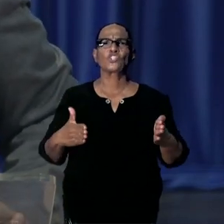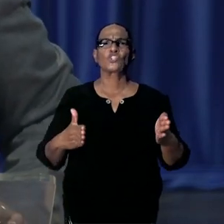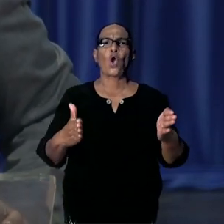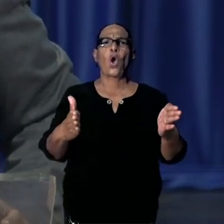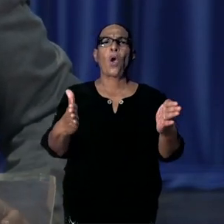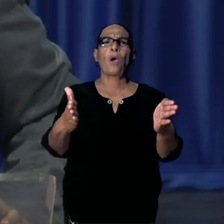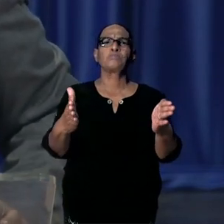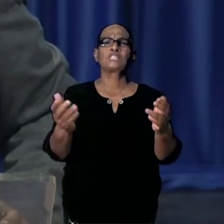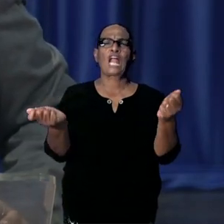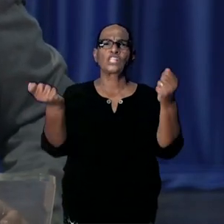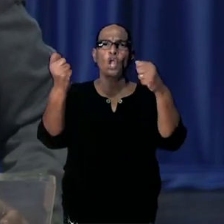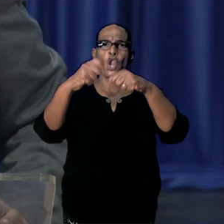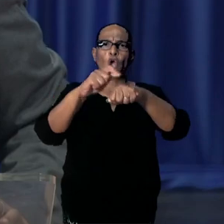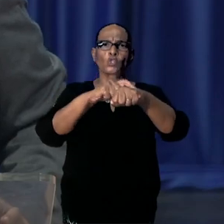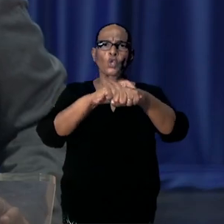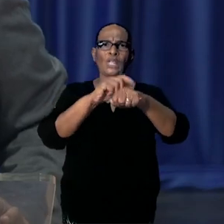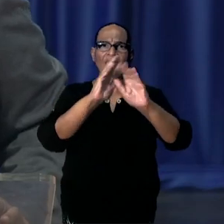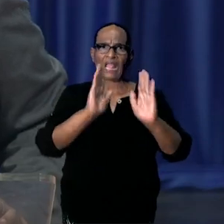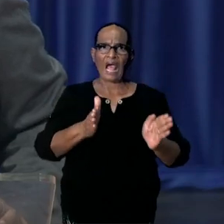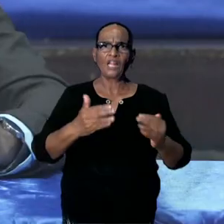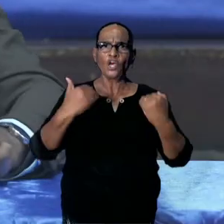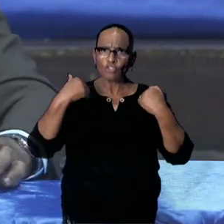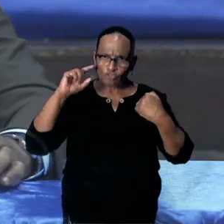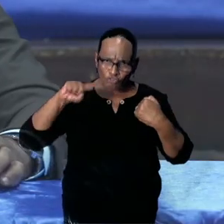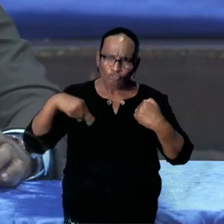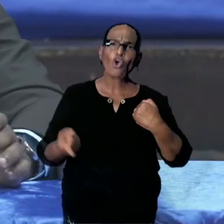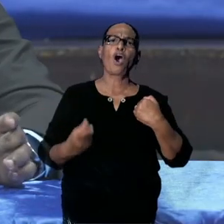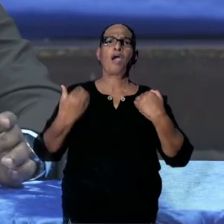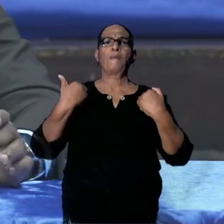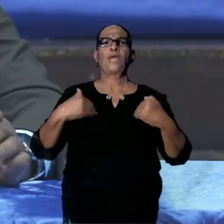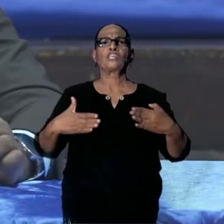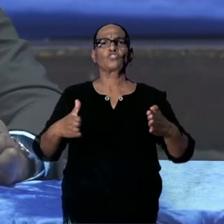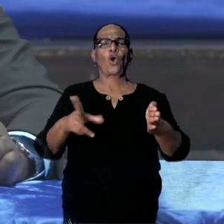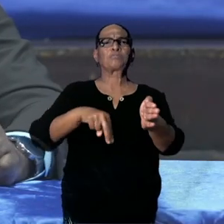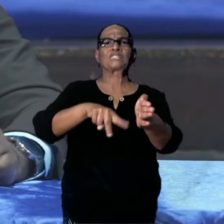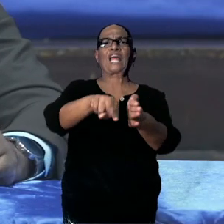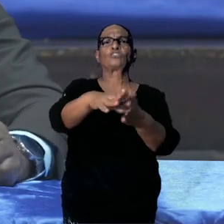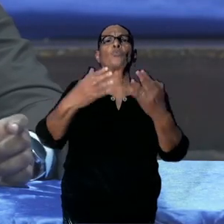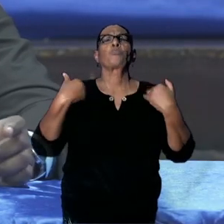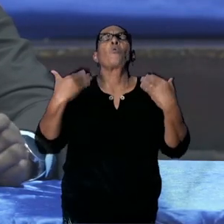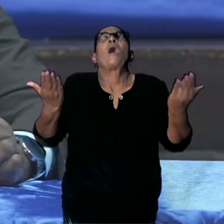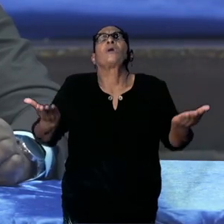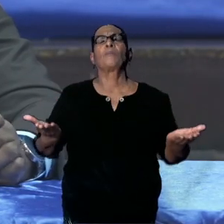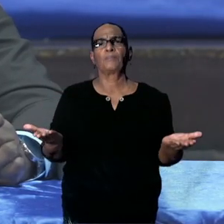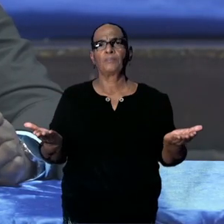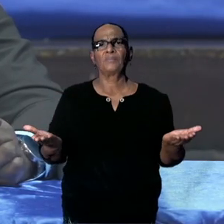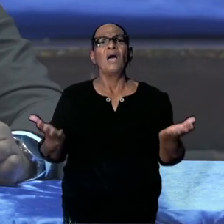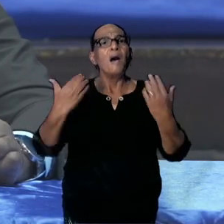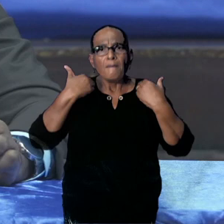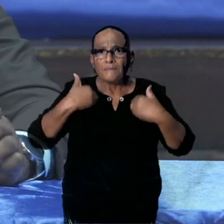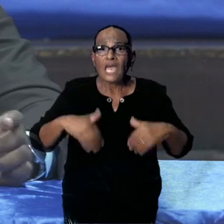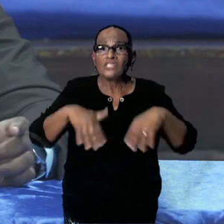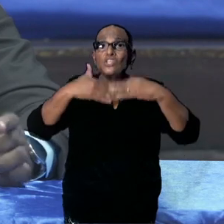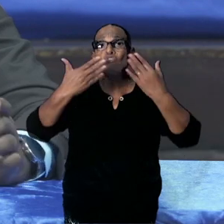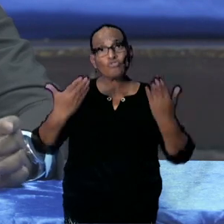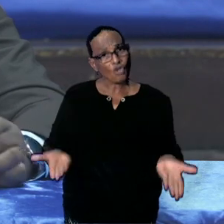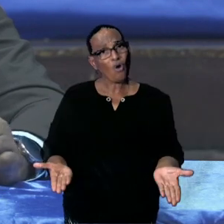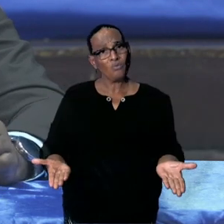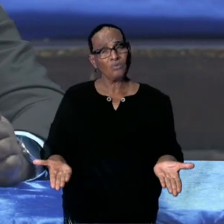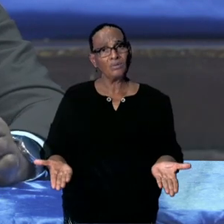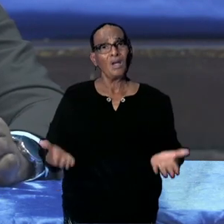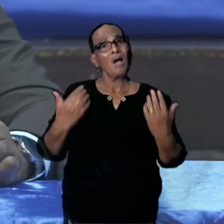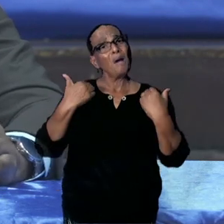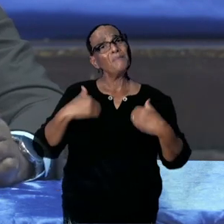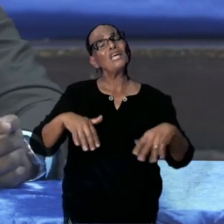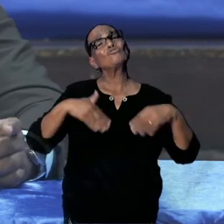Komt erop neer. Ja. Inderdaad. Net wat ik zeg. We hebben te maken met mensen. We hebben te maken